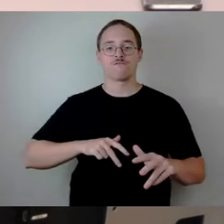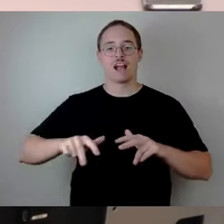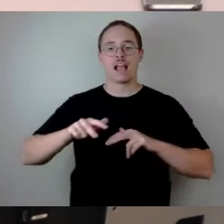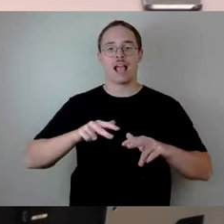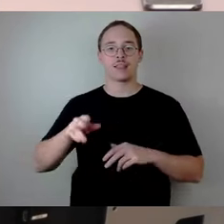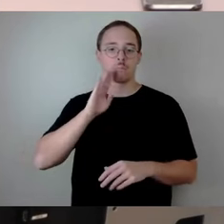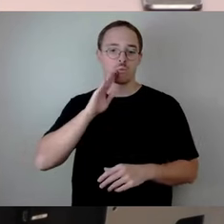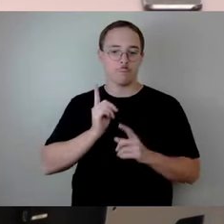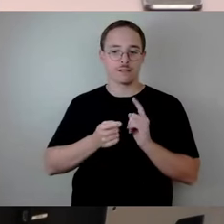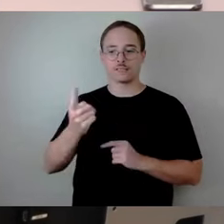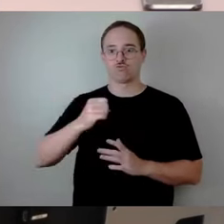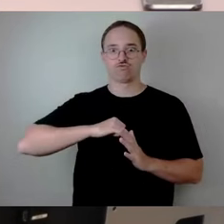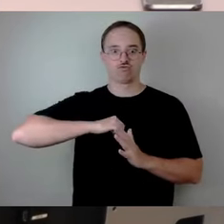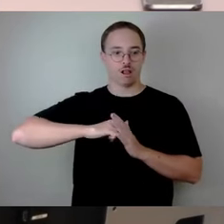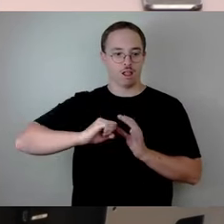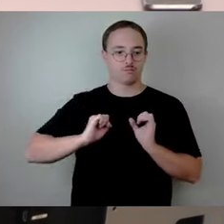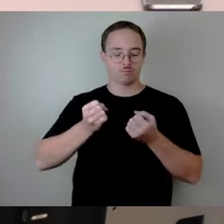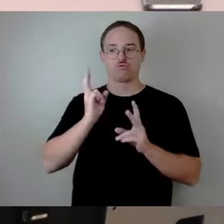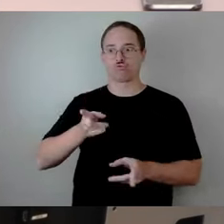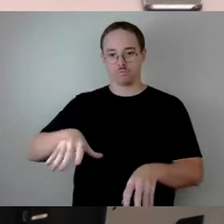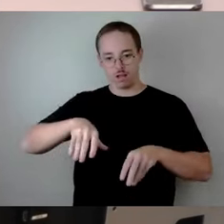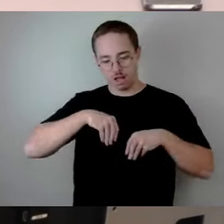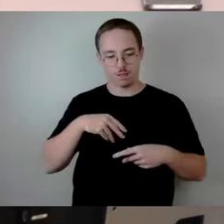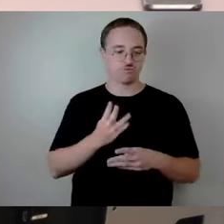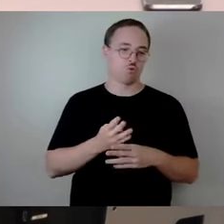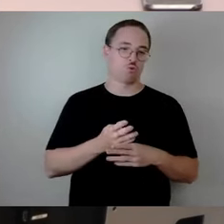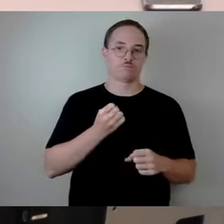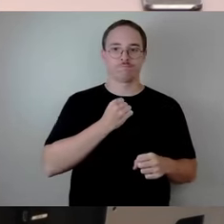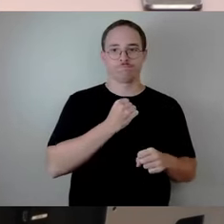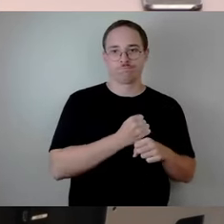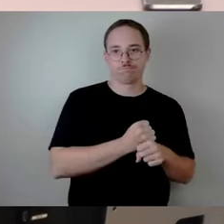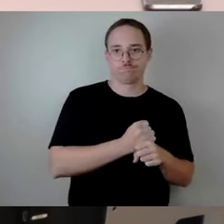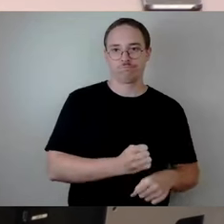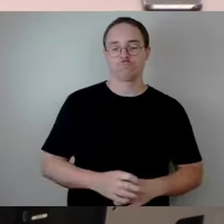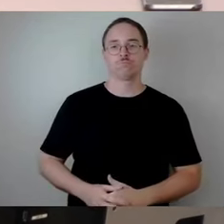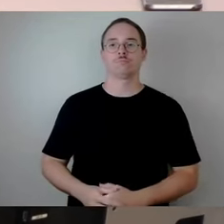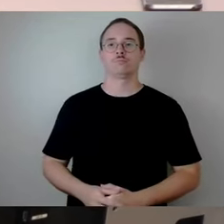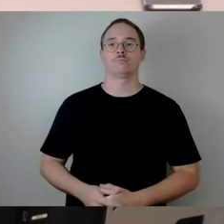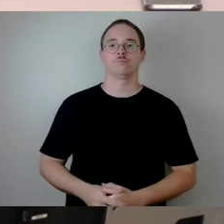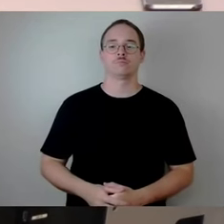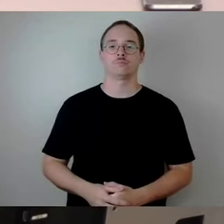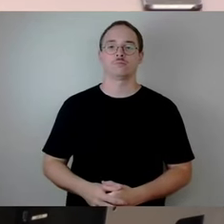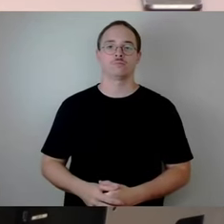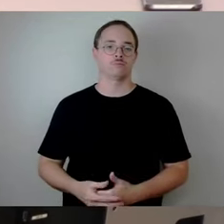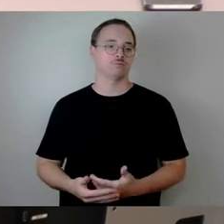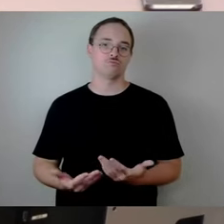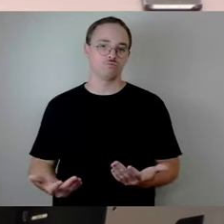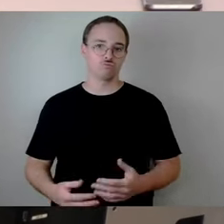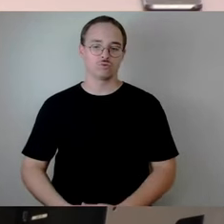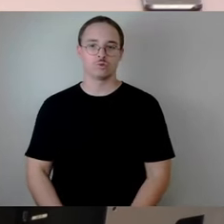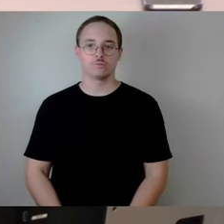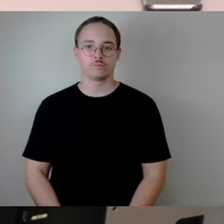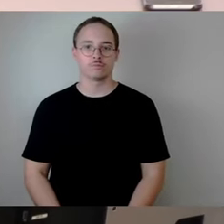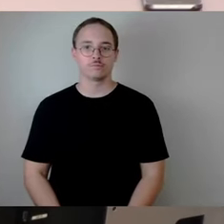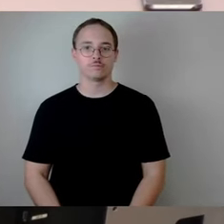reagiert, hat das Ganze schon in Bearbeitung gegeben, beauftragt. Und in Planung